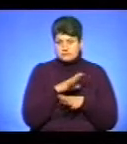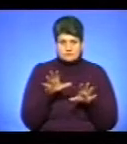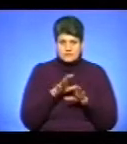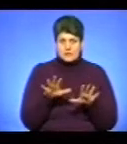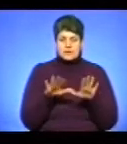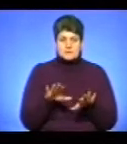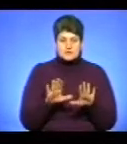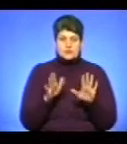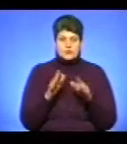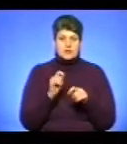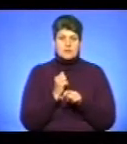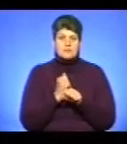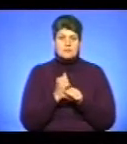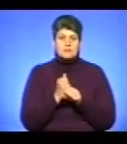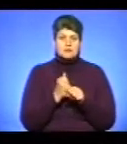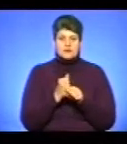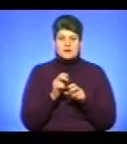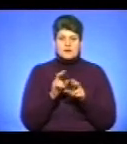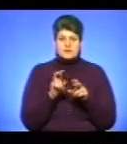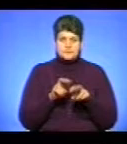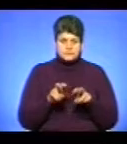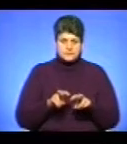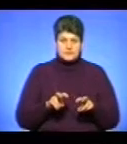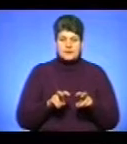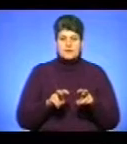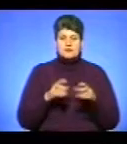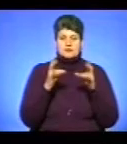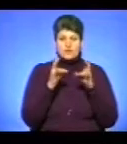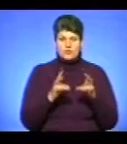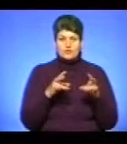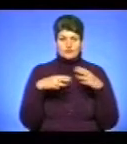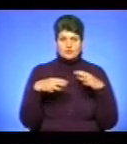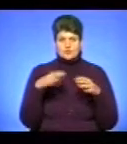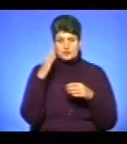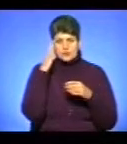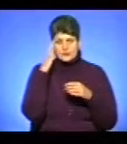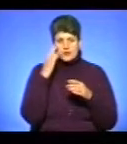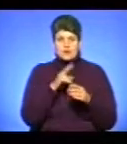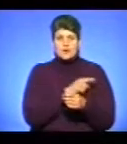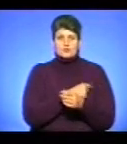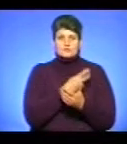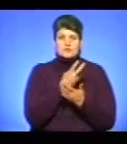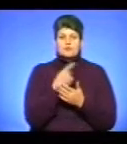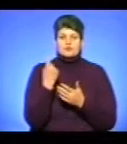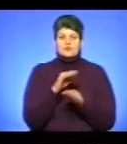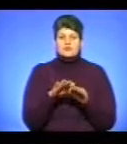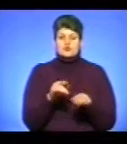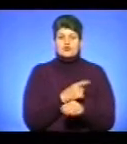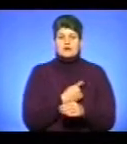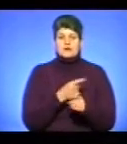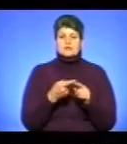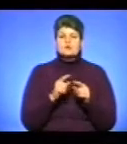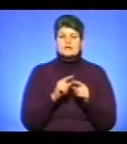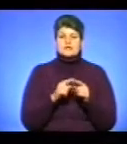події працює слідчо-оперативна група. Травмовану із струсом головного мозку госпіталізували в обласну дитячу лікарню. Про це нам